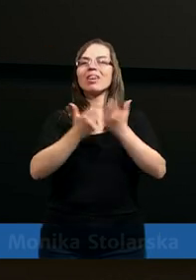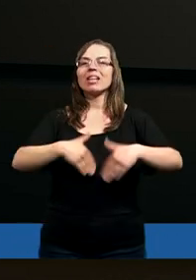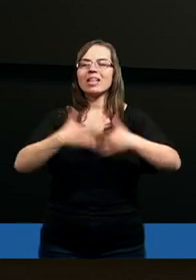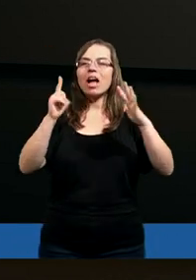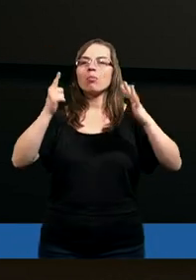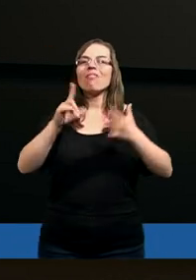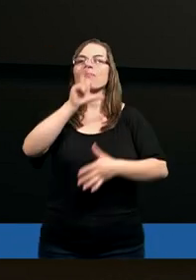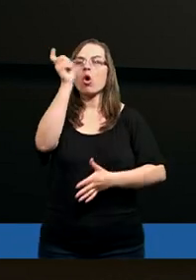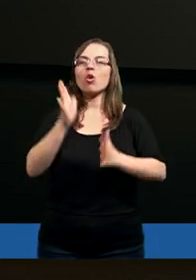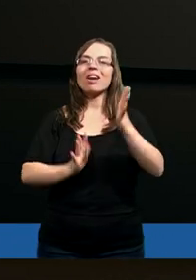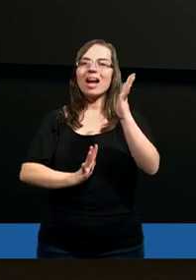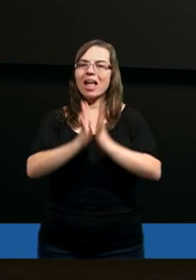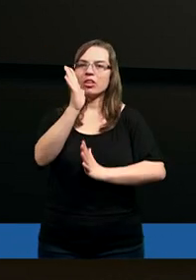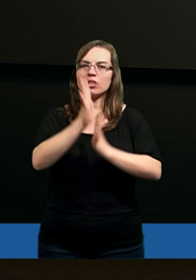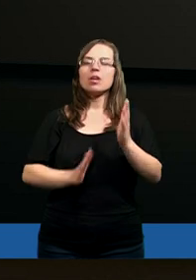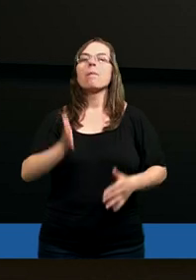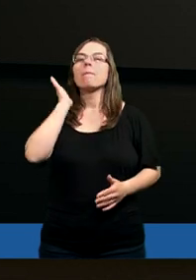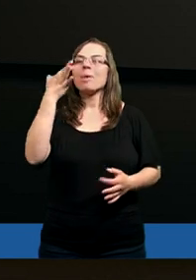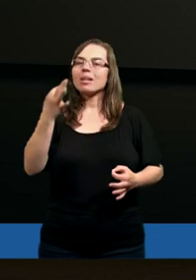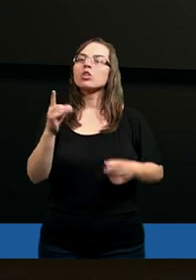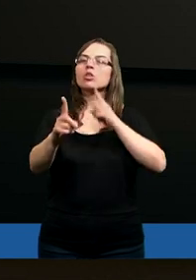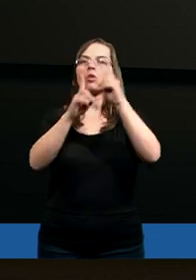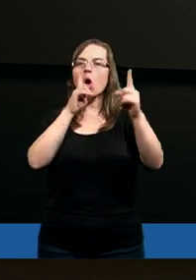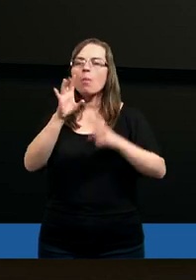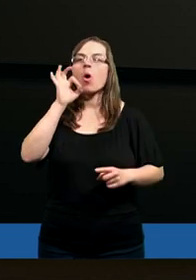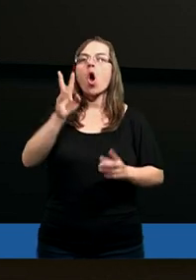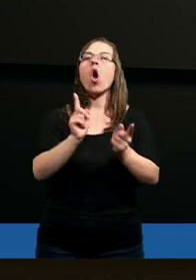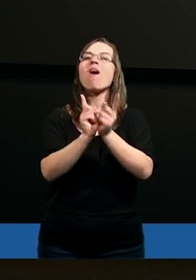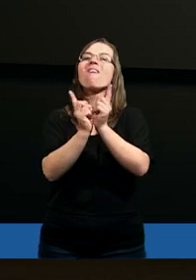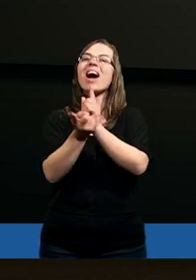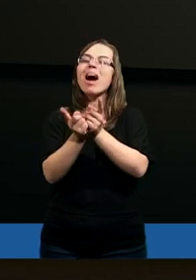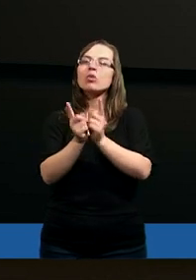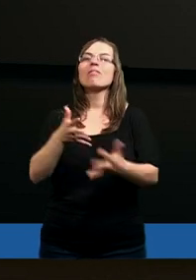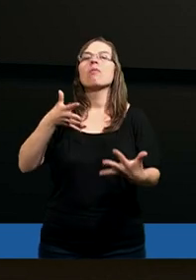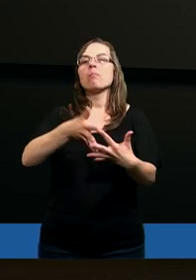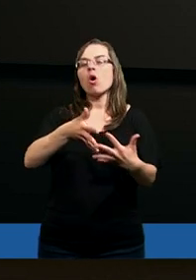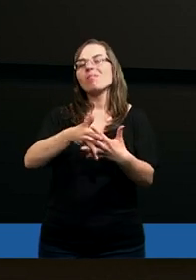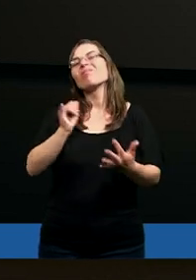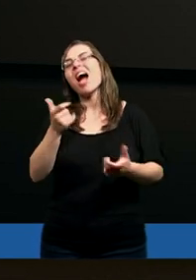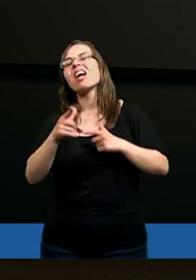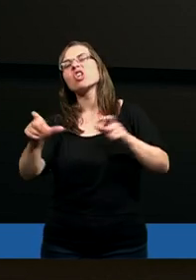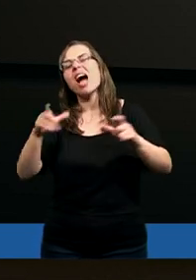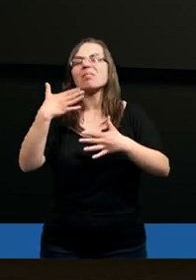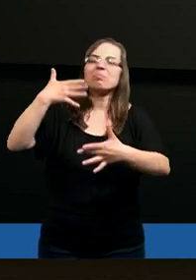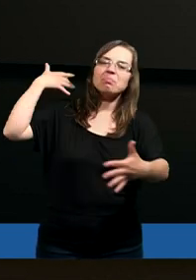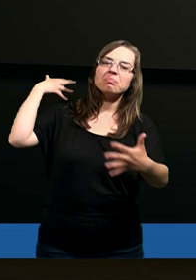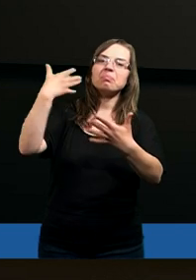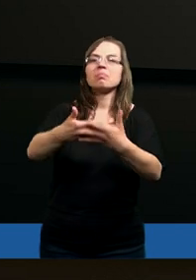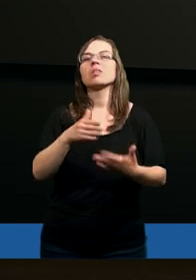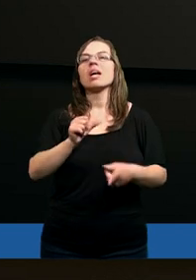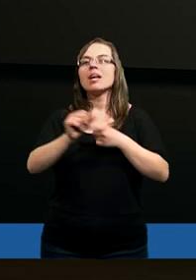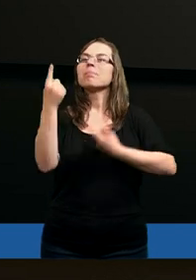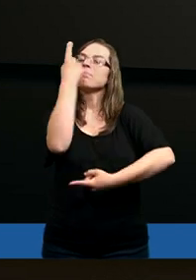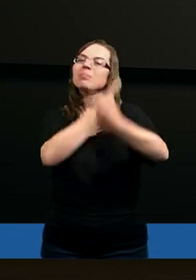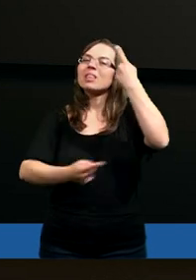Podkowie Leśnej. Będziemy dzisiaj rozmawiali o fałszywych prorokach. Do jakiegoś czasu obiektem naszych rozważań są